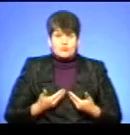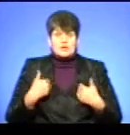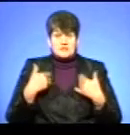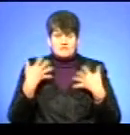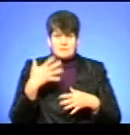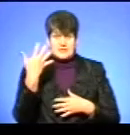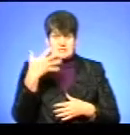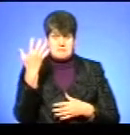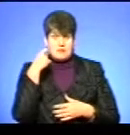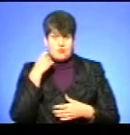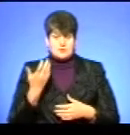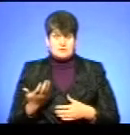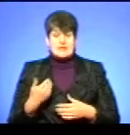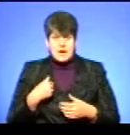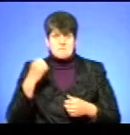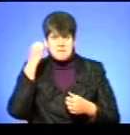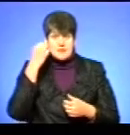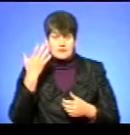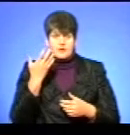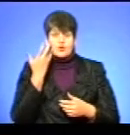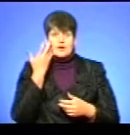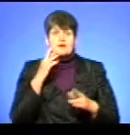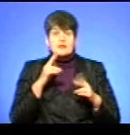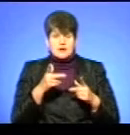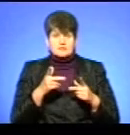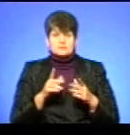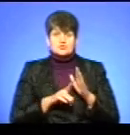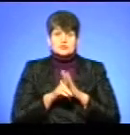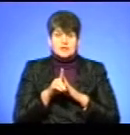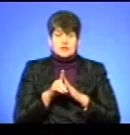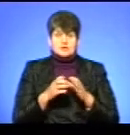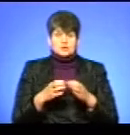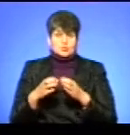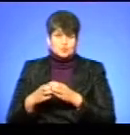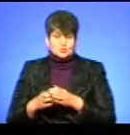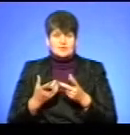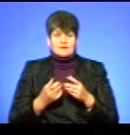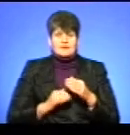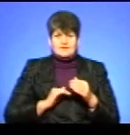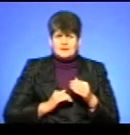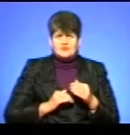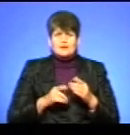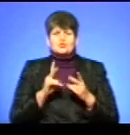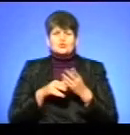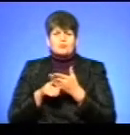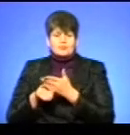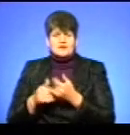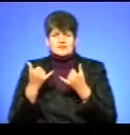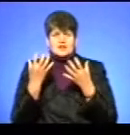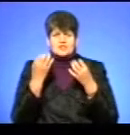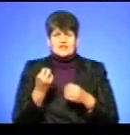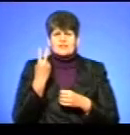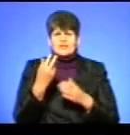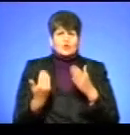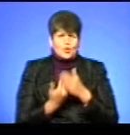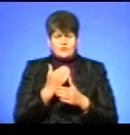55 років. І я пам'ятаю, як приходили структури, хто їм сприяв, яким чином їм сприяли. Зараз з'явилися ще дві